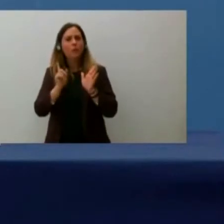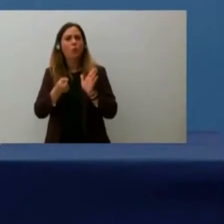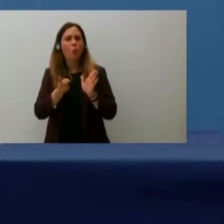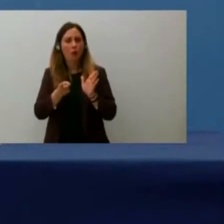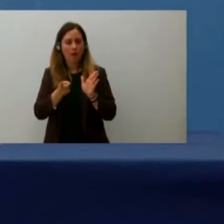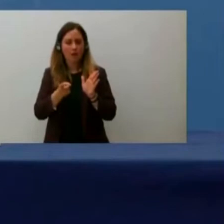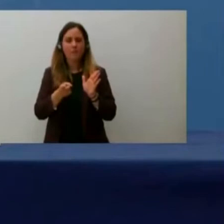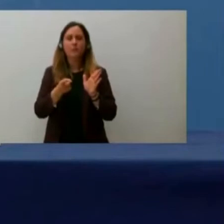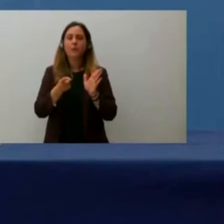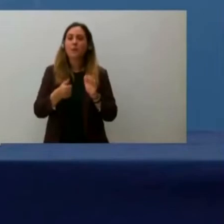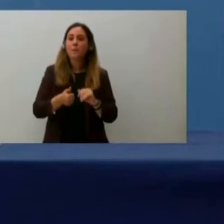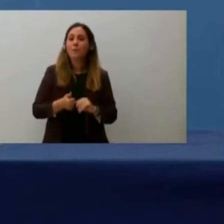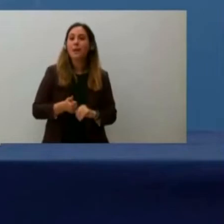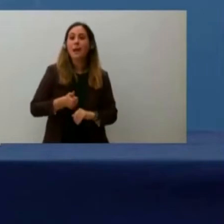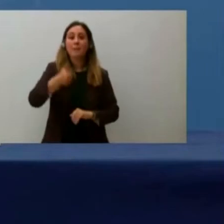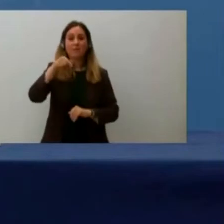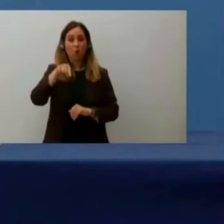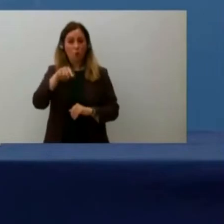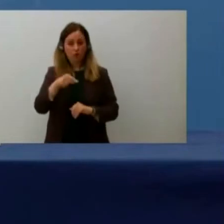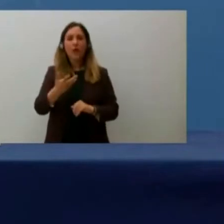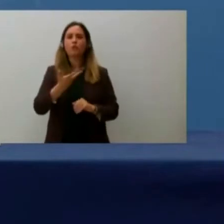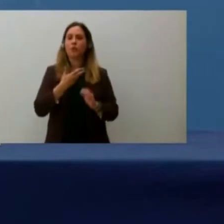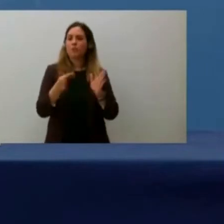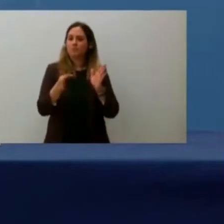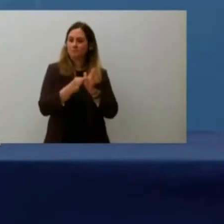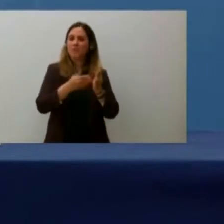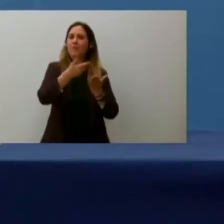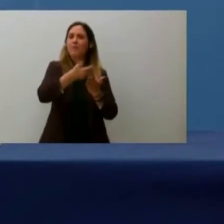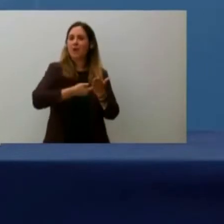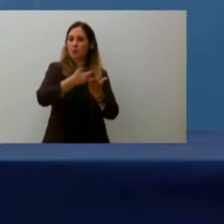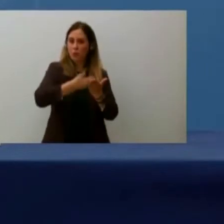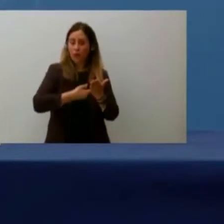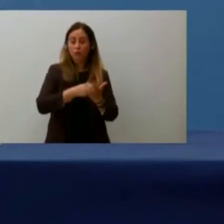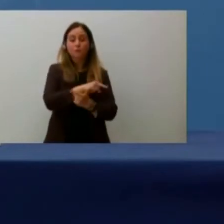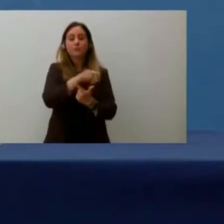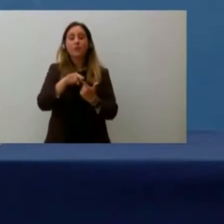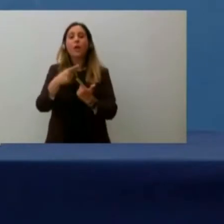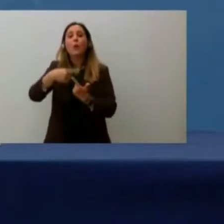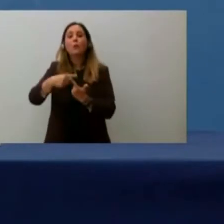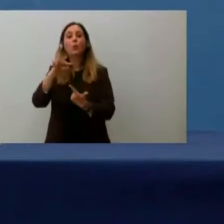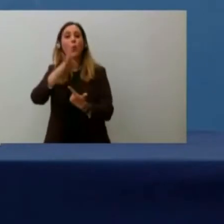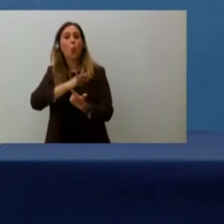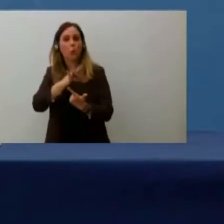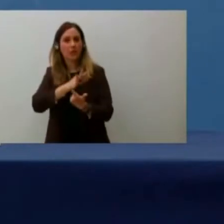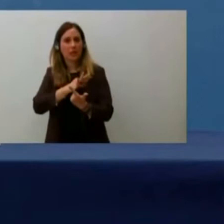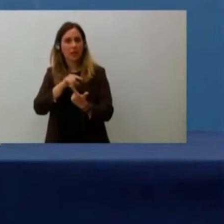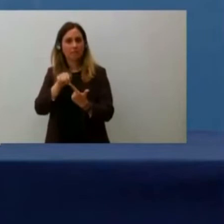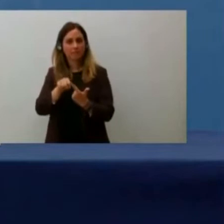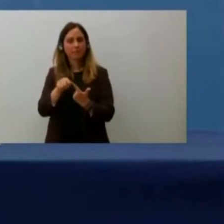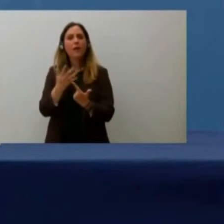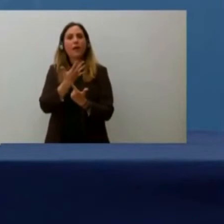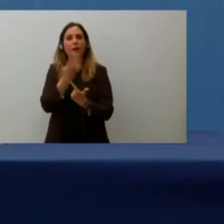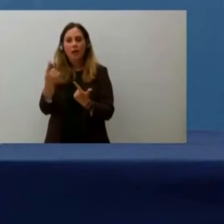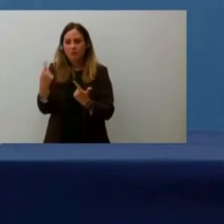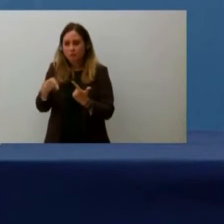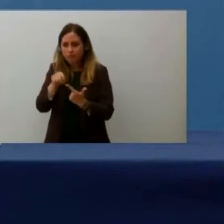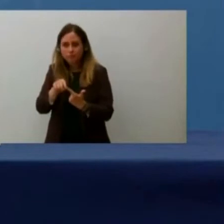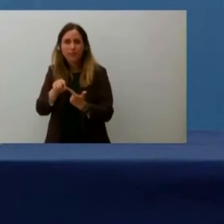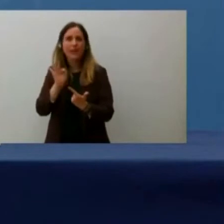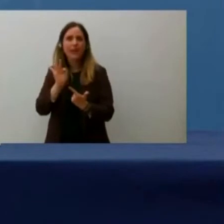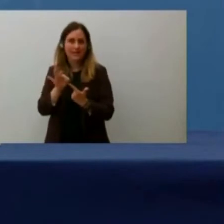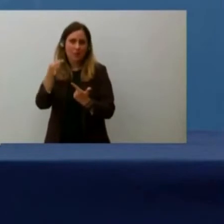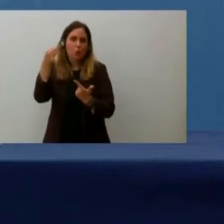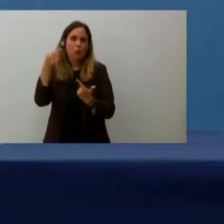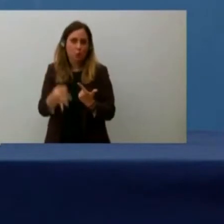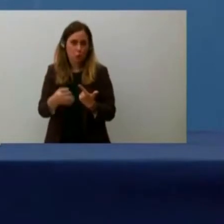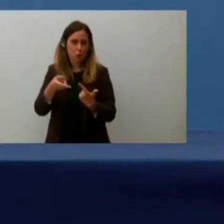accanto al criterio del fatturato si usa anche il criterio dell'utile, che ovviamente è un criterio molto più giusto. Il problema